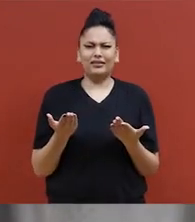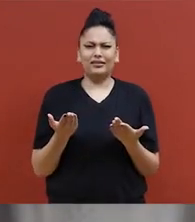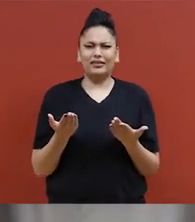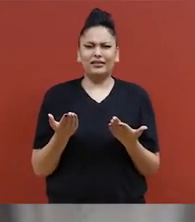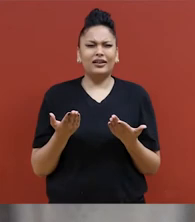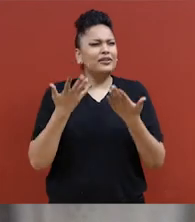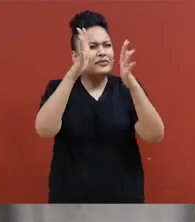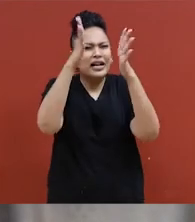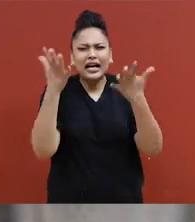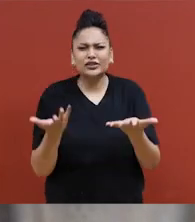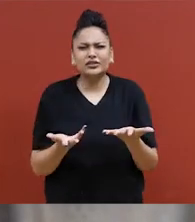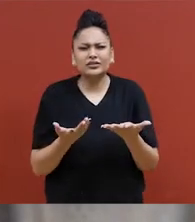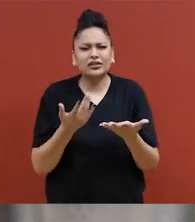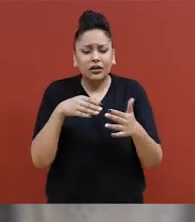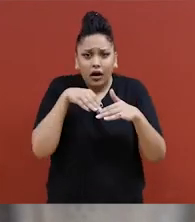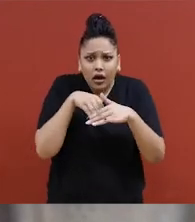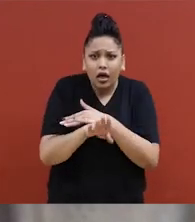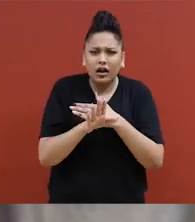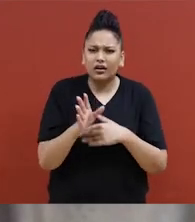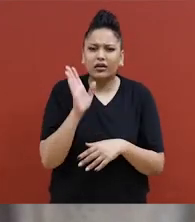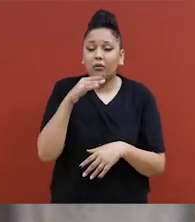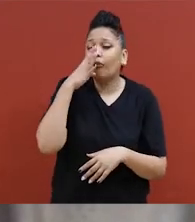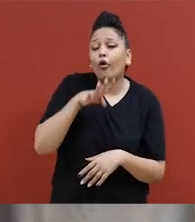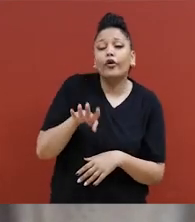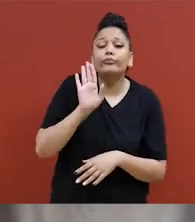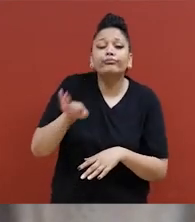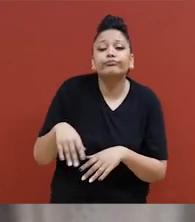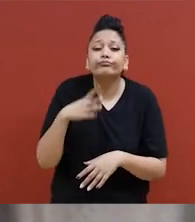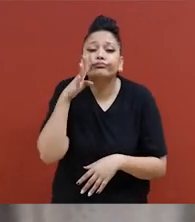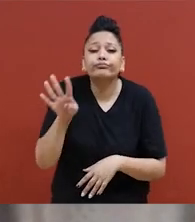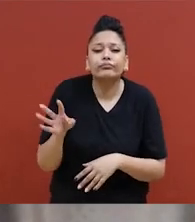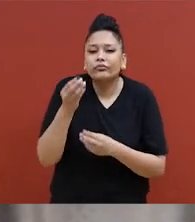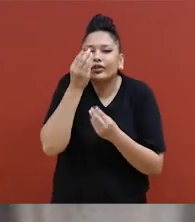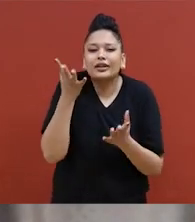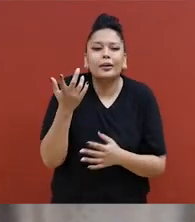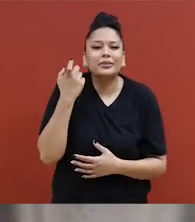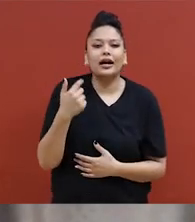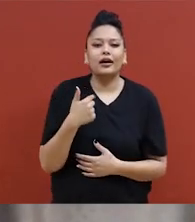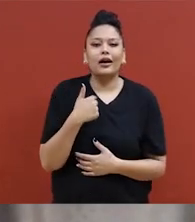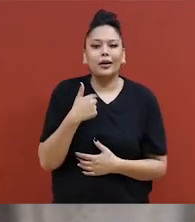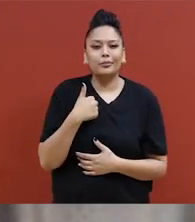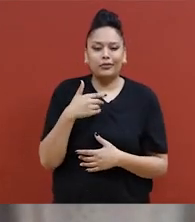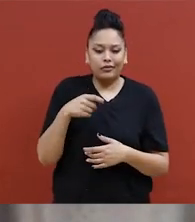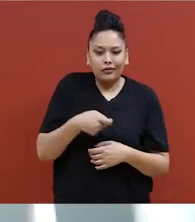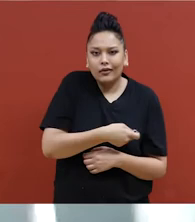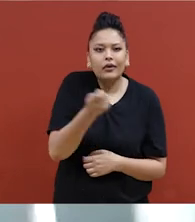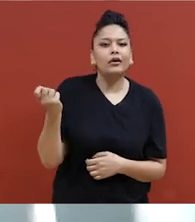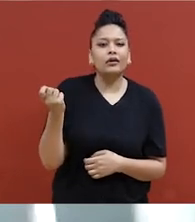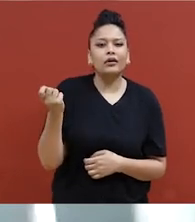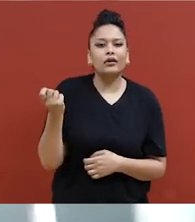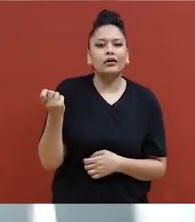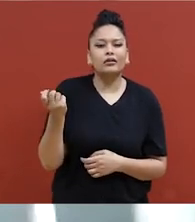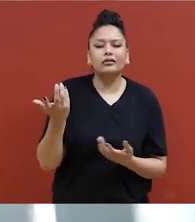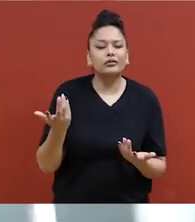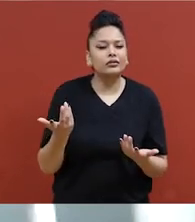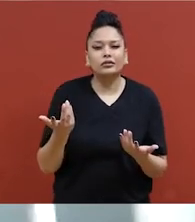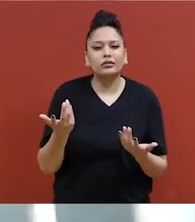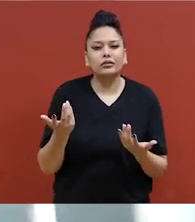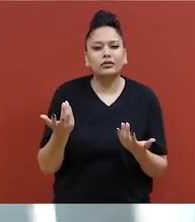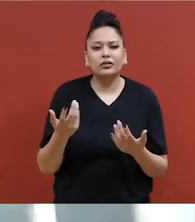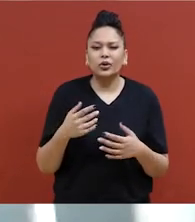semble juste que c'est ignoré, entièrement ignoré. Ils n'y pensent même pas. Et c'est irrespectueux.